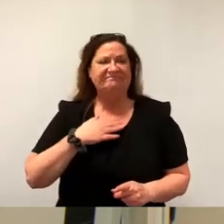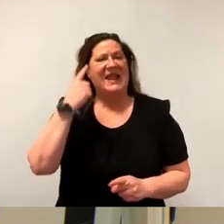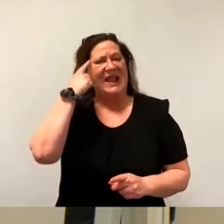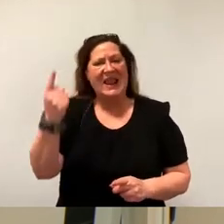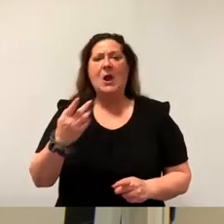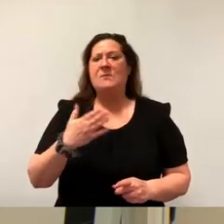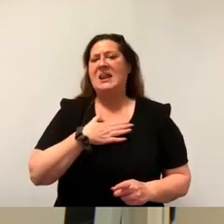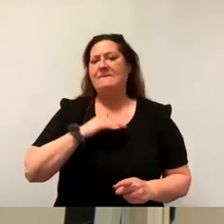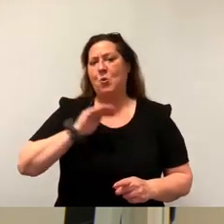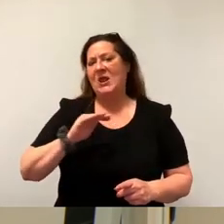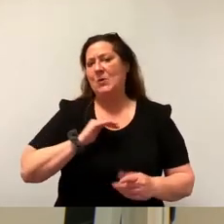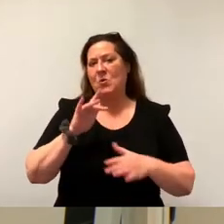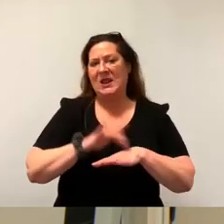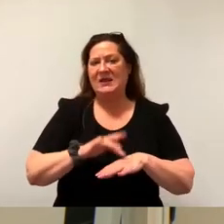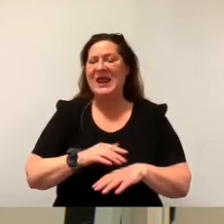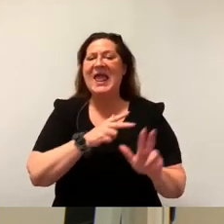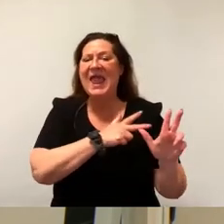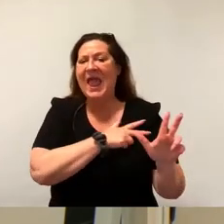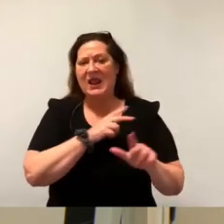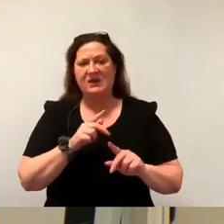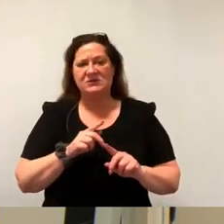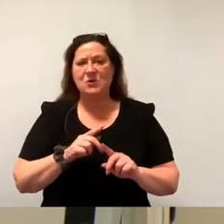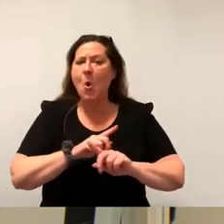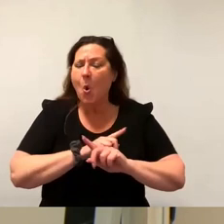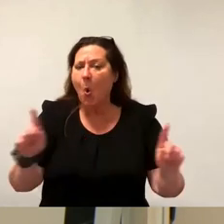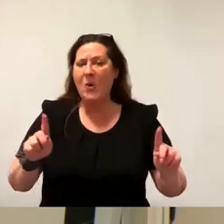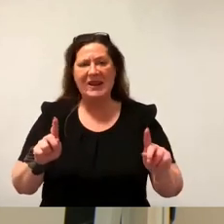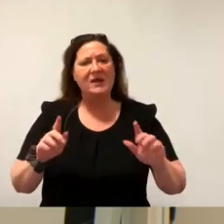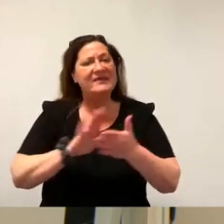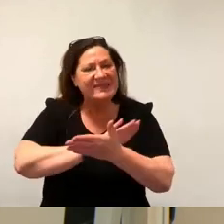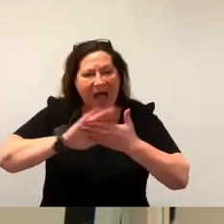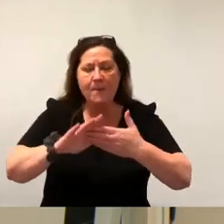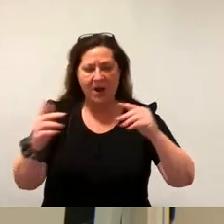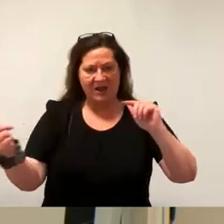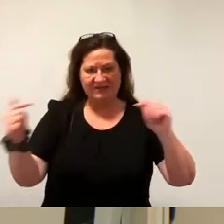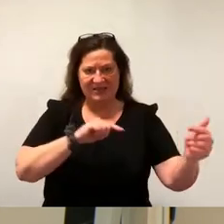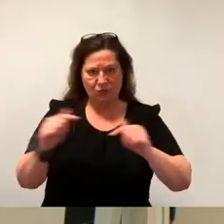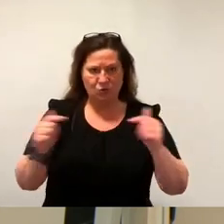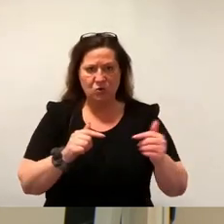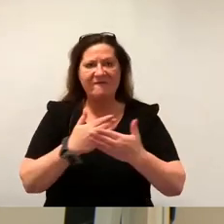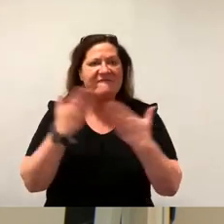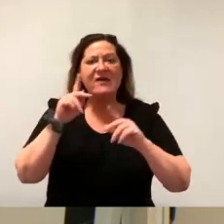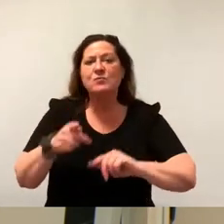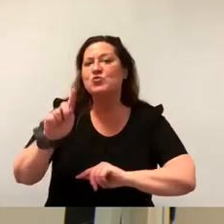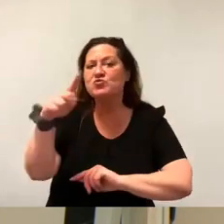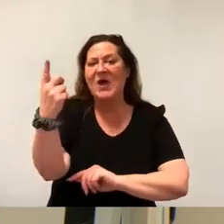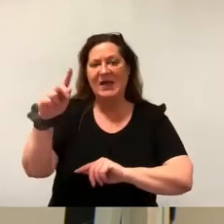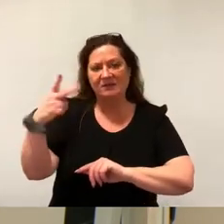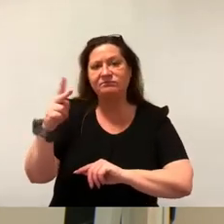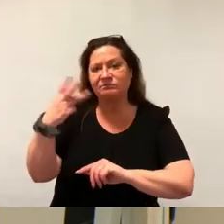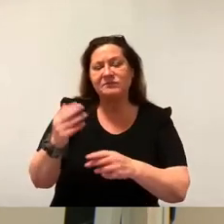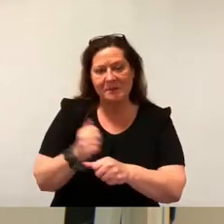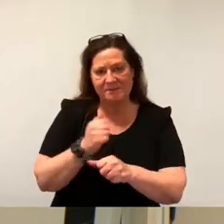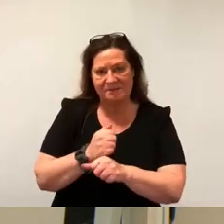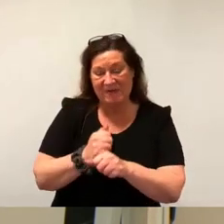Kollegen, eine ehrliche, unaufgeregte Diskussion über Prioritäten im Haushalt mit diesem und dem vorhandenen würde